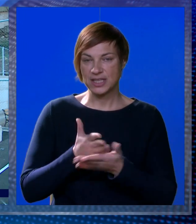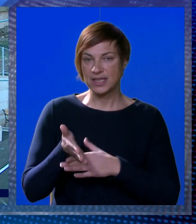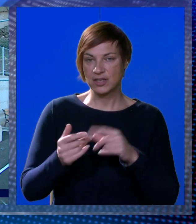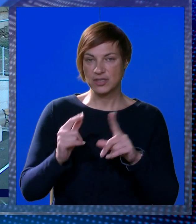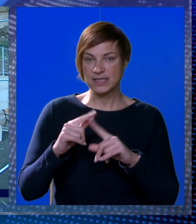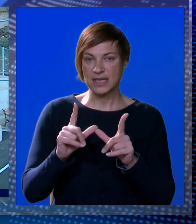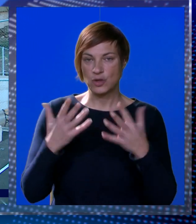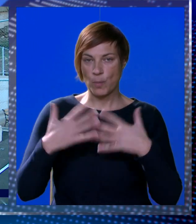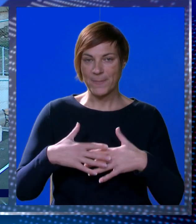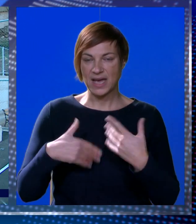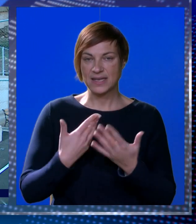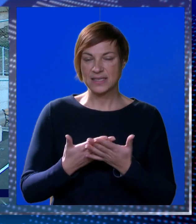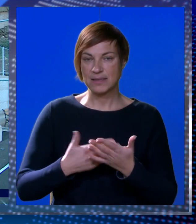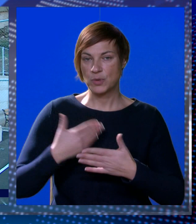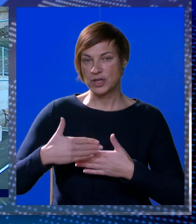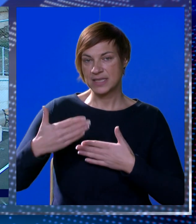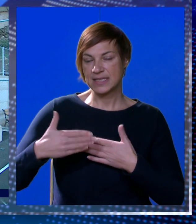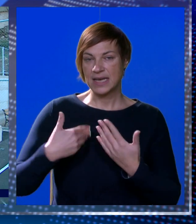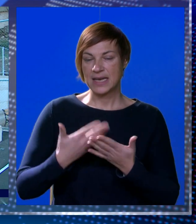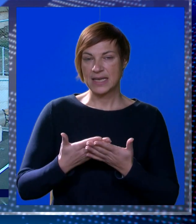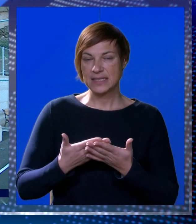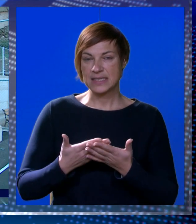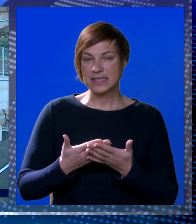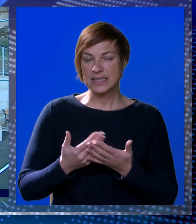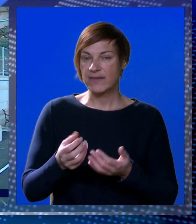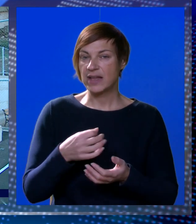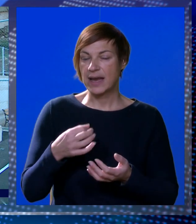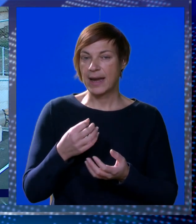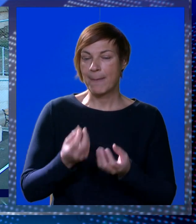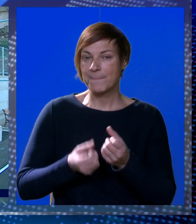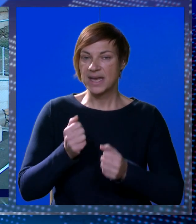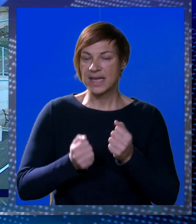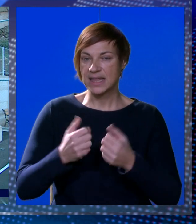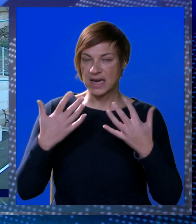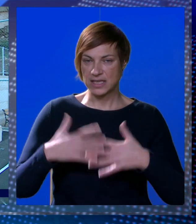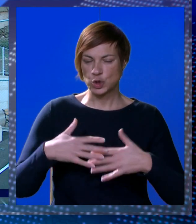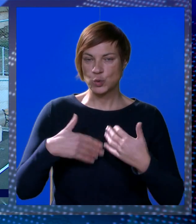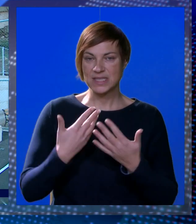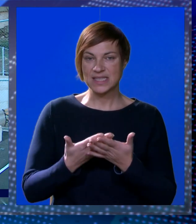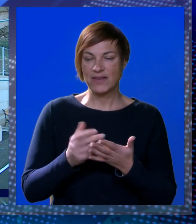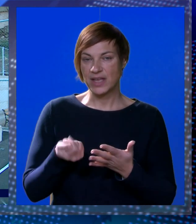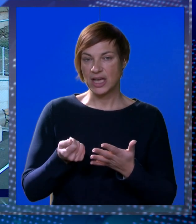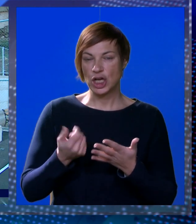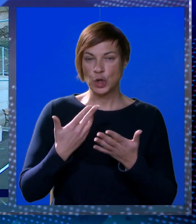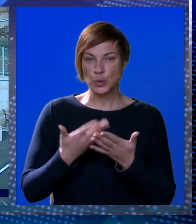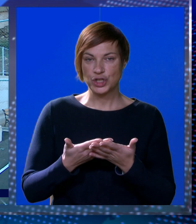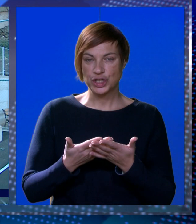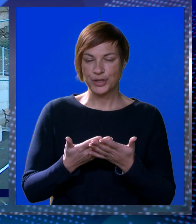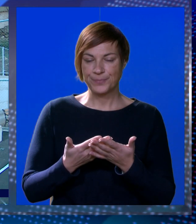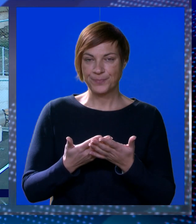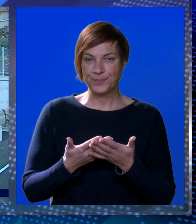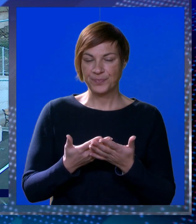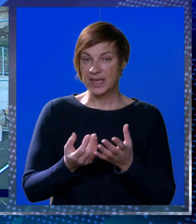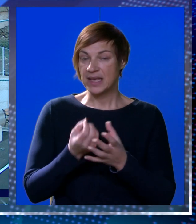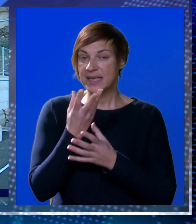kroz ITU mehanizam. Onda se nastavlja dalje na park and ride sustav. Dakle, ključno je